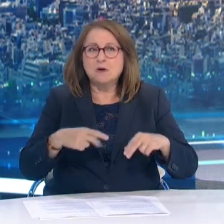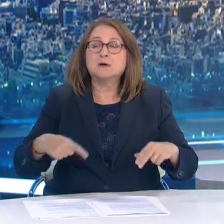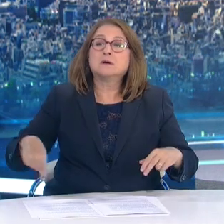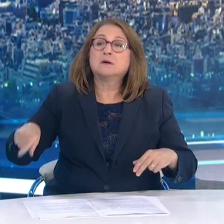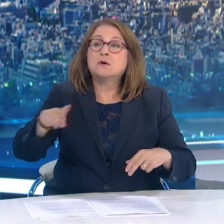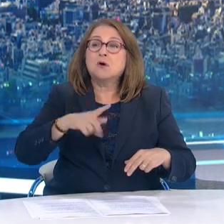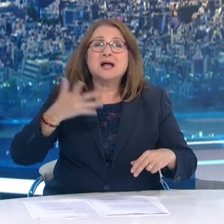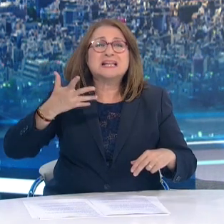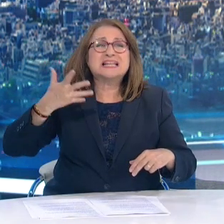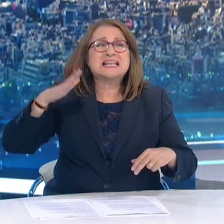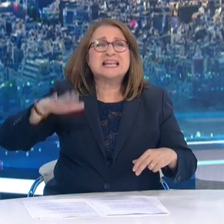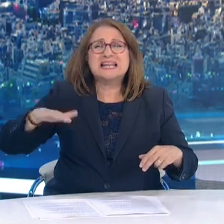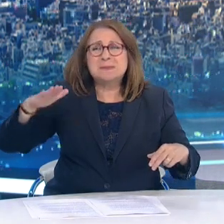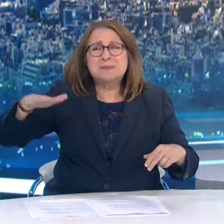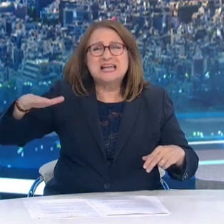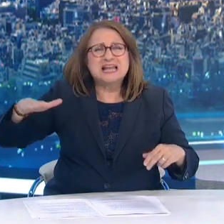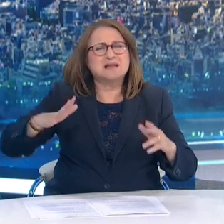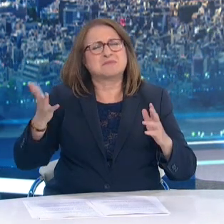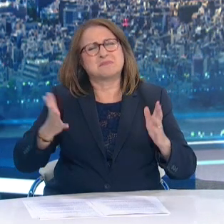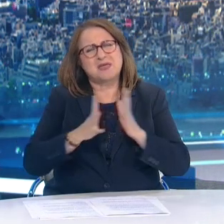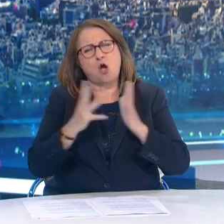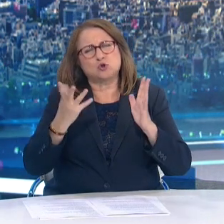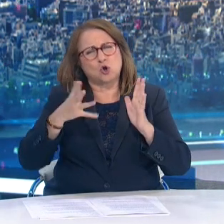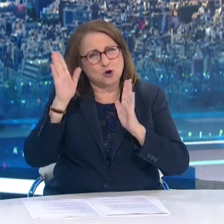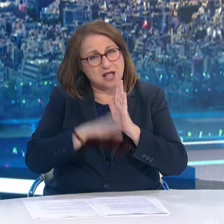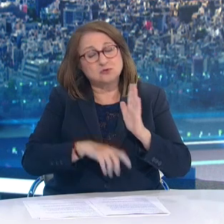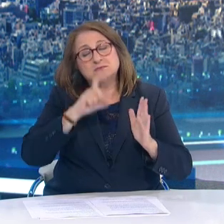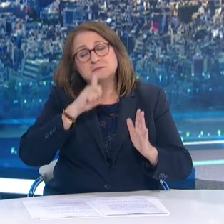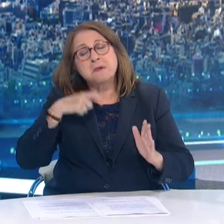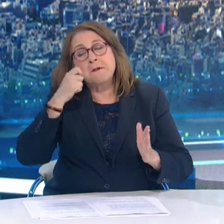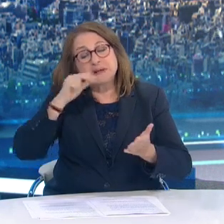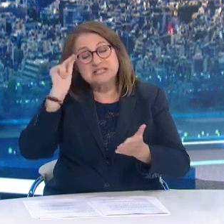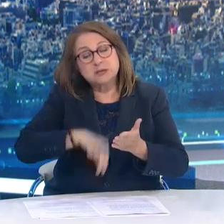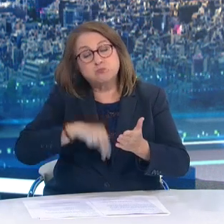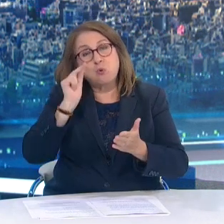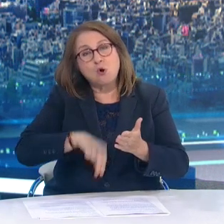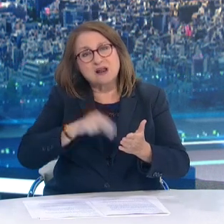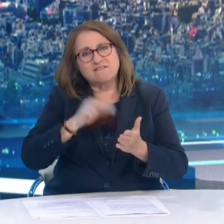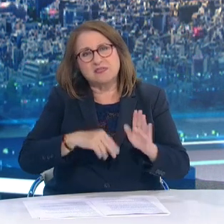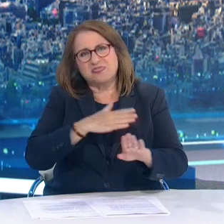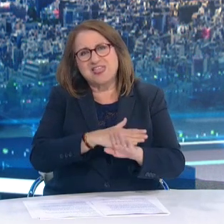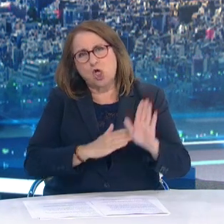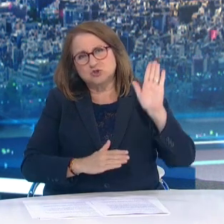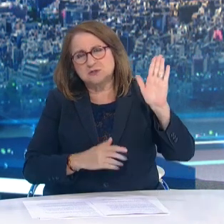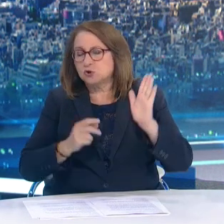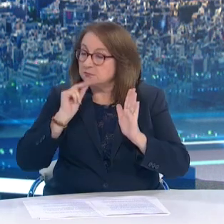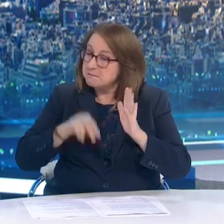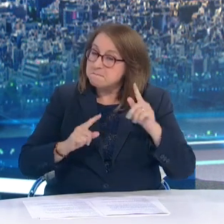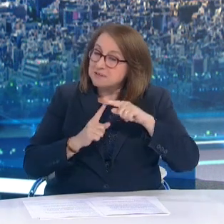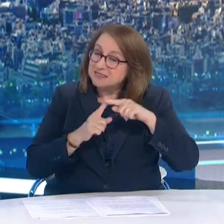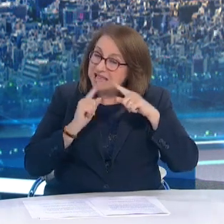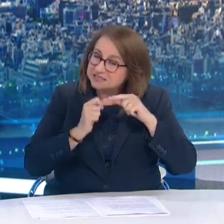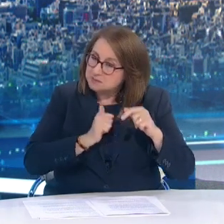-test υπογεγραμμένοι από τους γονείς τους Άλλο ερώτημα Πώς θα γνωρίζει ο πελάτης αν ένα συγκεκριμένο